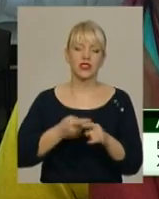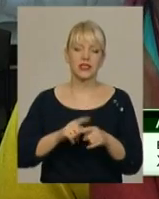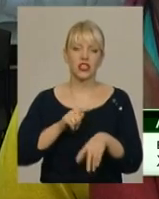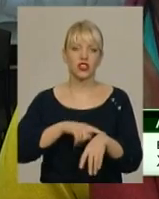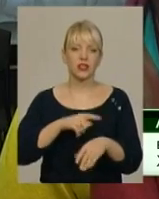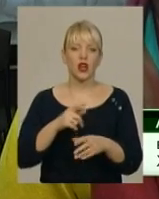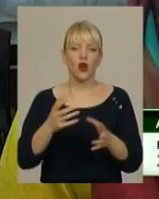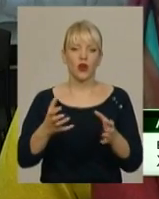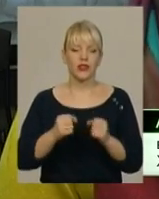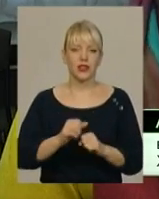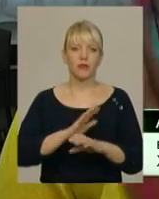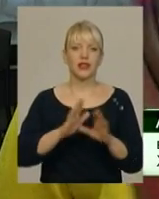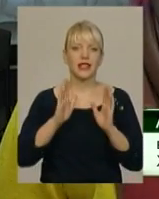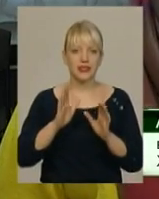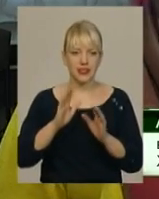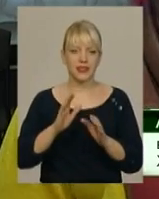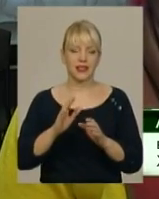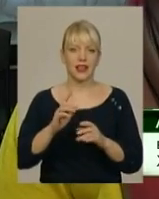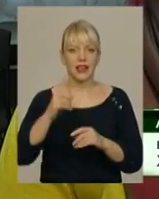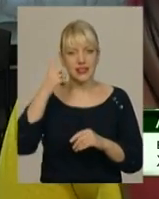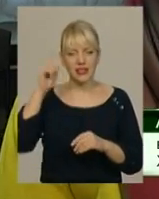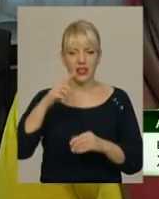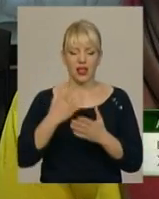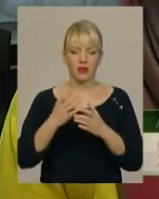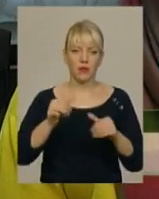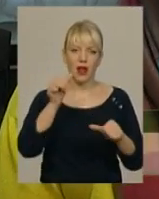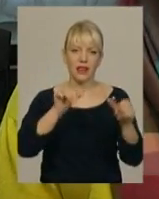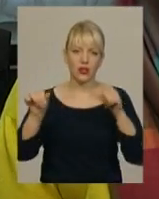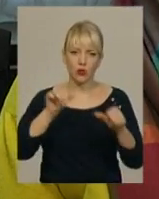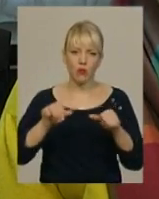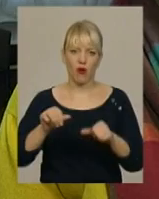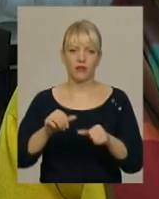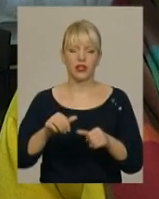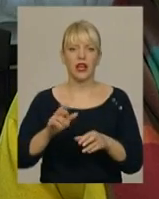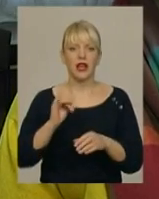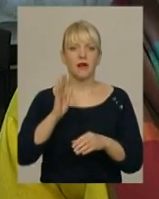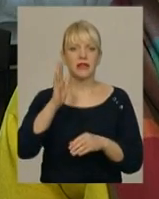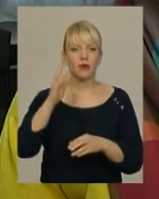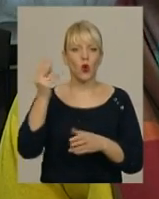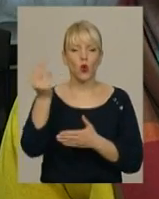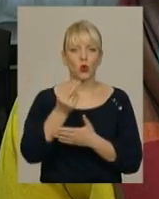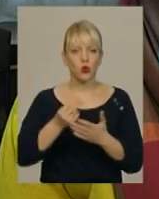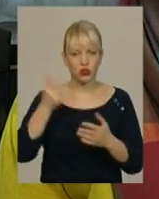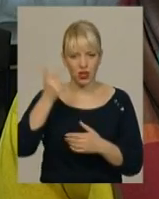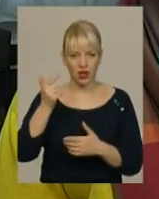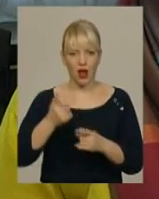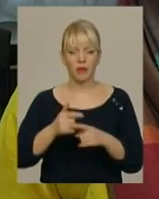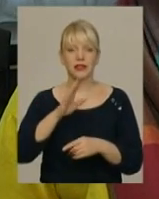академічні знання, там натюрморту, перспективи, художні грамоти. А насамперед вона